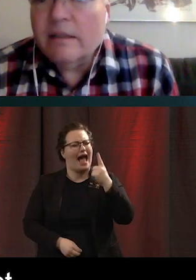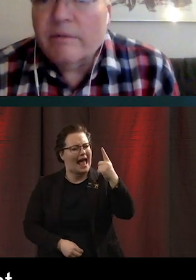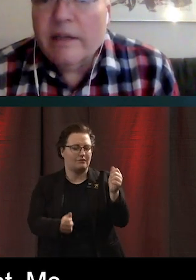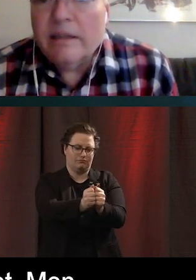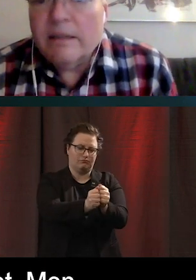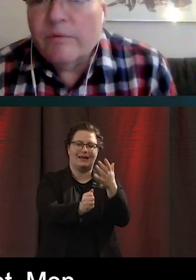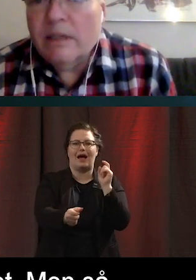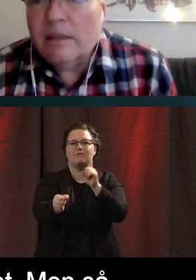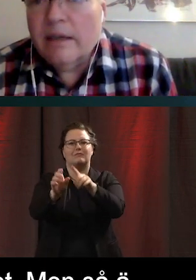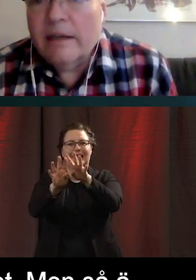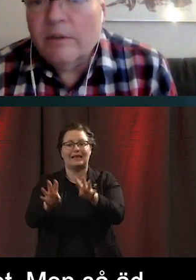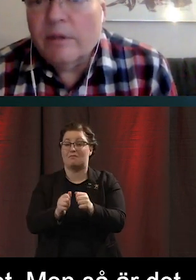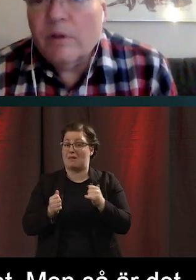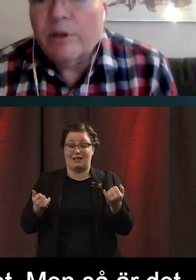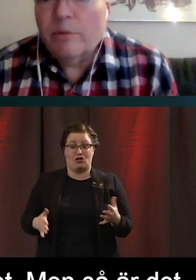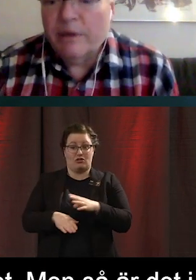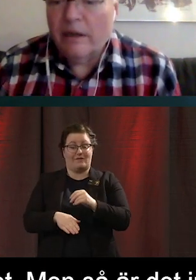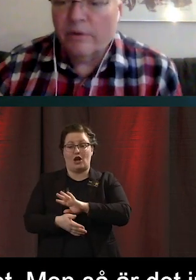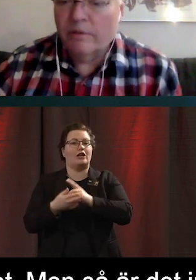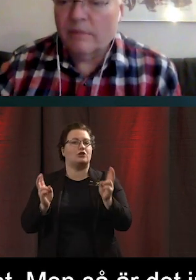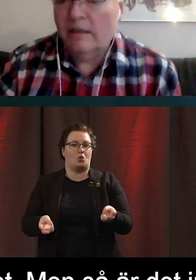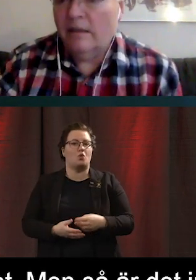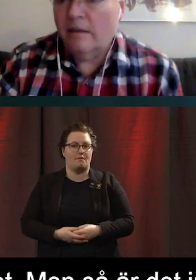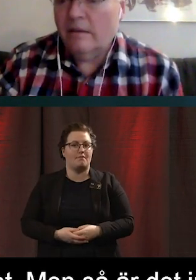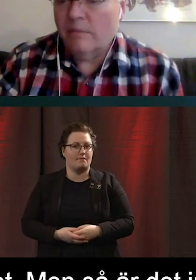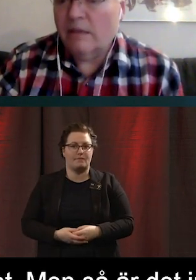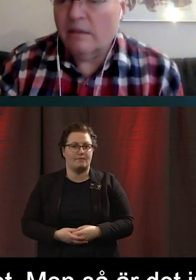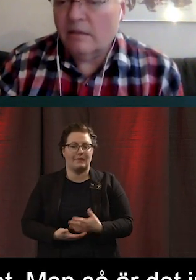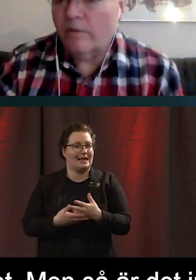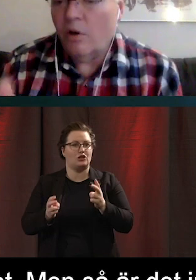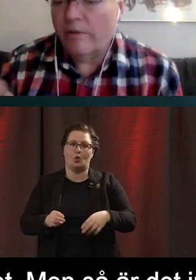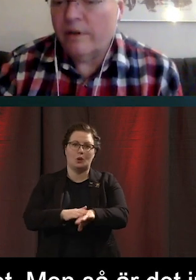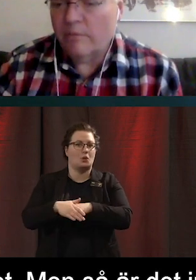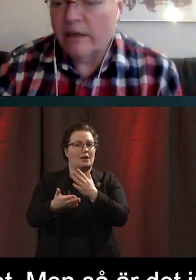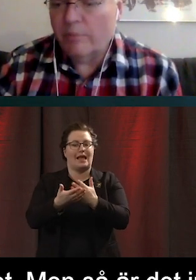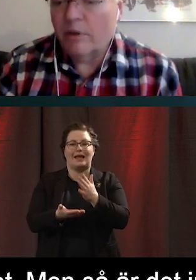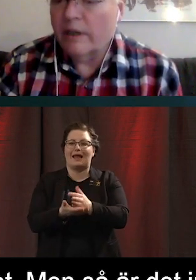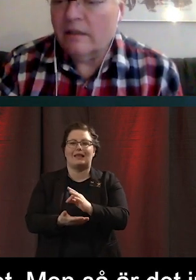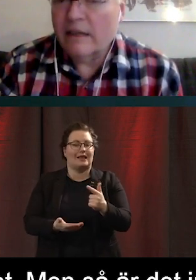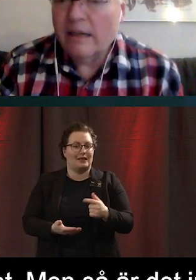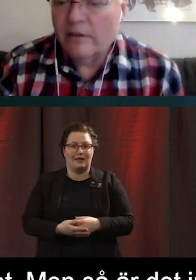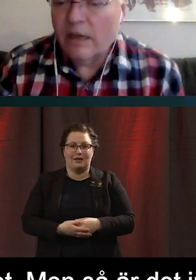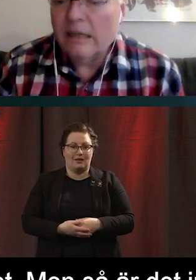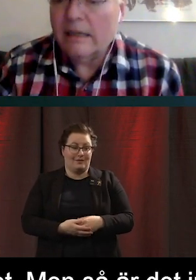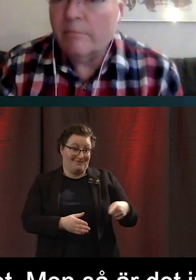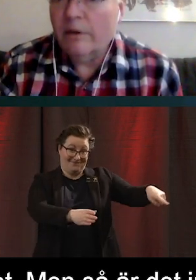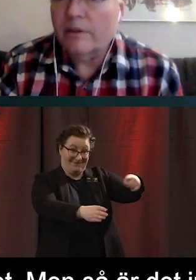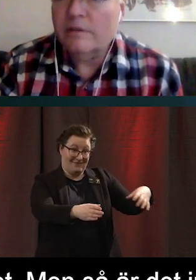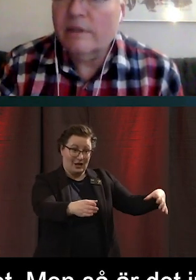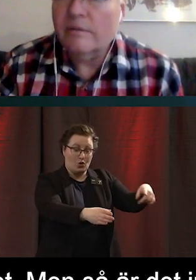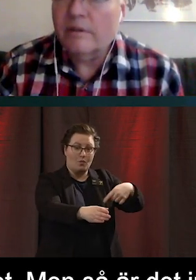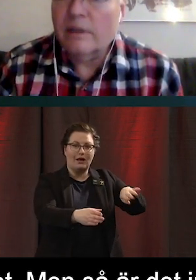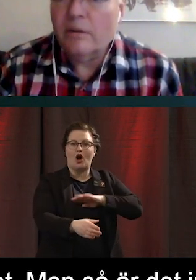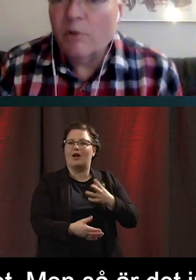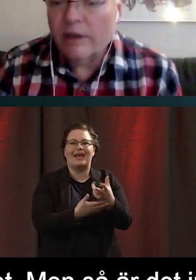så är det inte i Sverige, vi är inte där än utan vi har grupper här då som inte har, för de här grupperna har inte heller någon annan apparat.